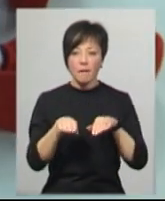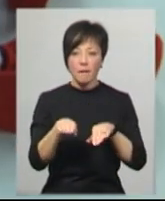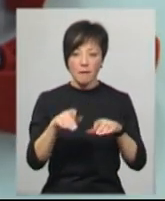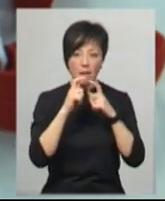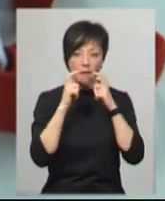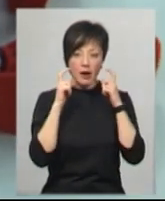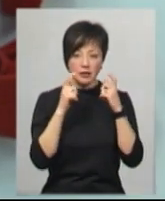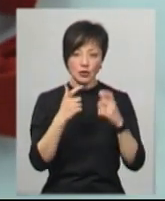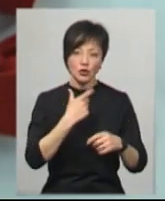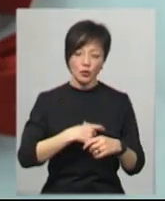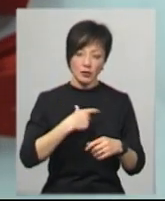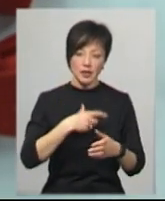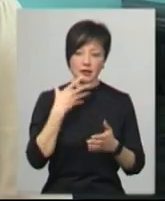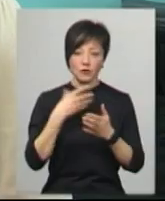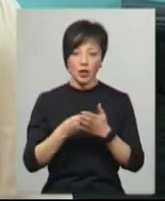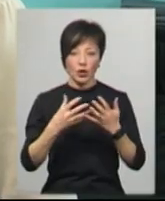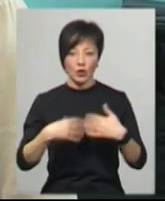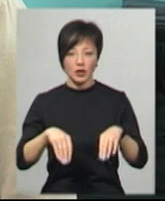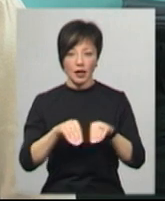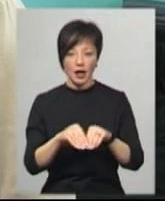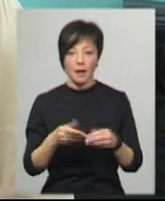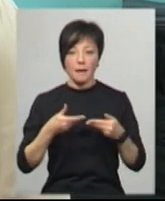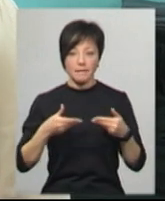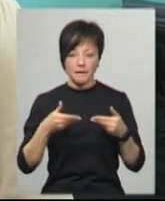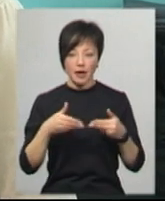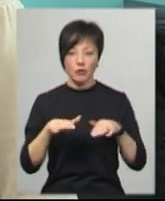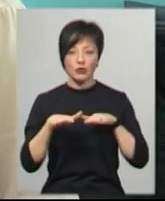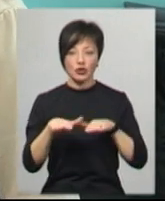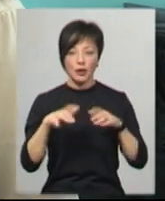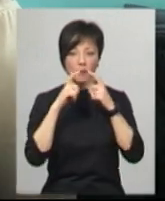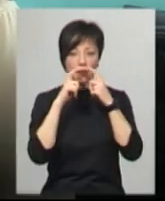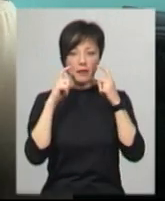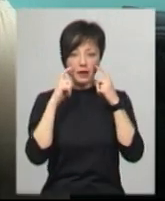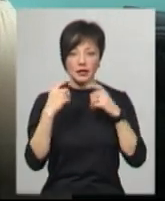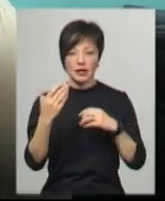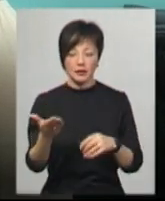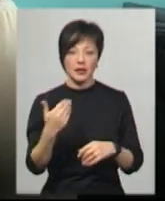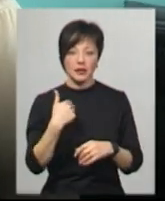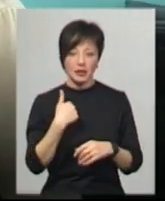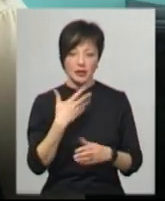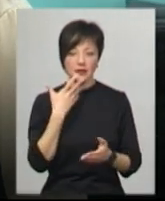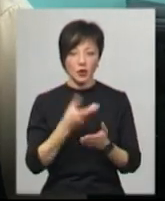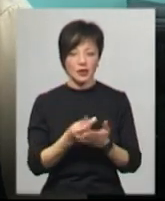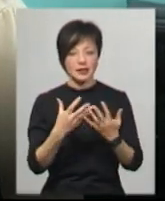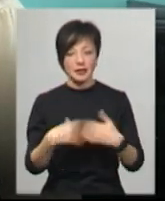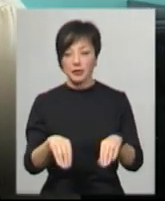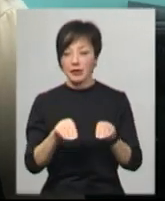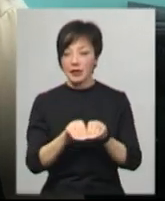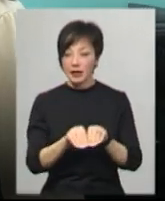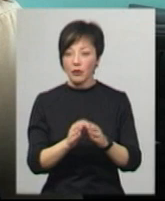не було ніде, собі та своїй родині. Ми зібралися, пошили масочки їй, я своїй сім'ї,